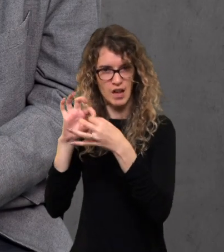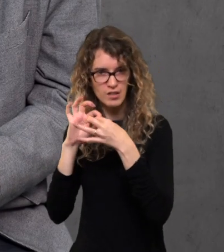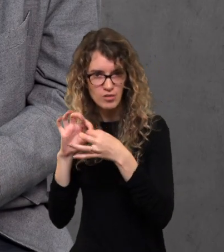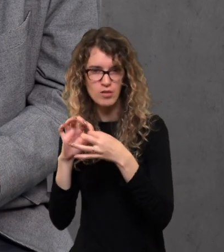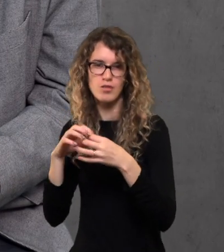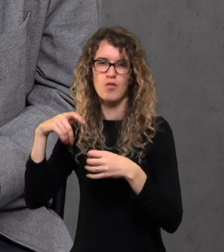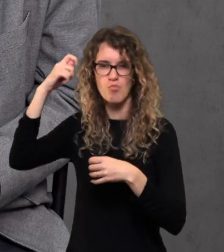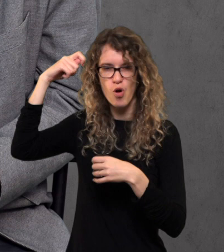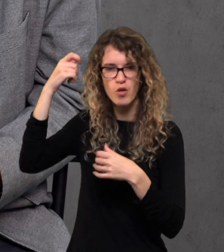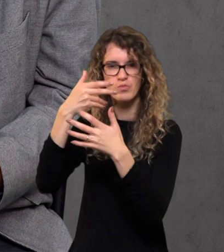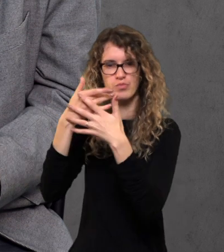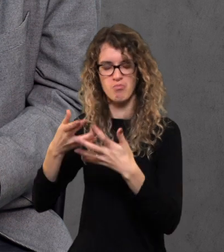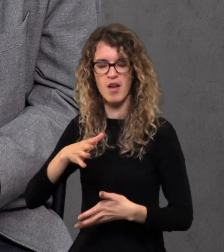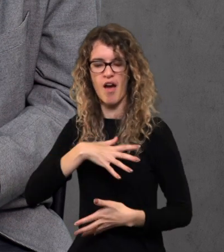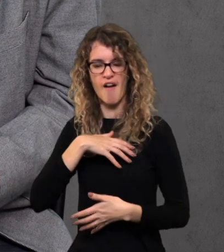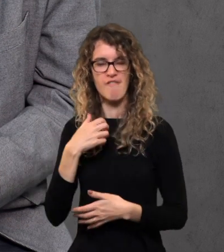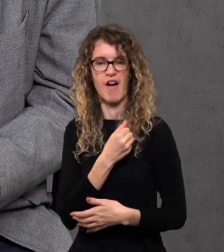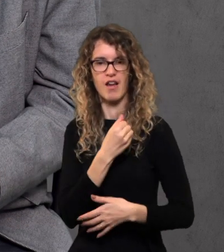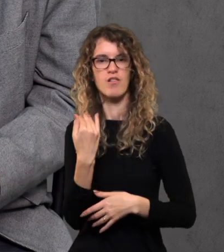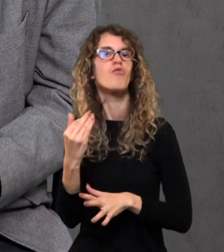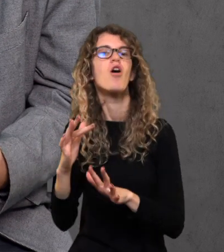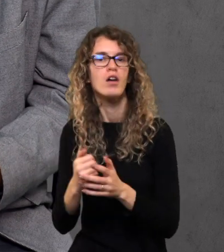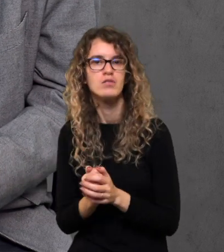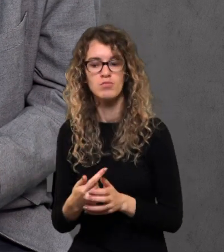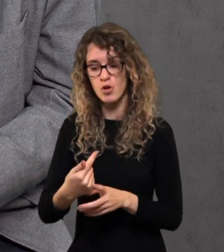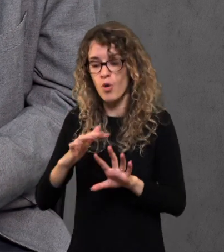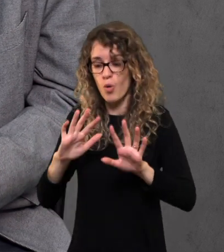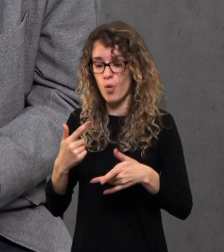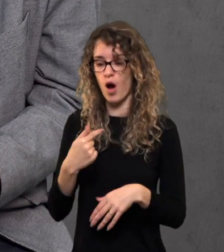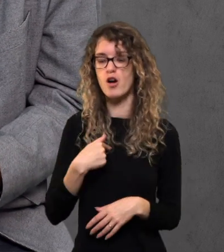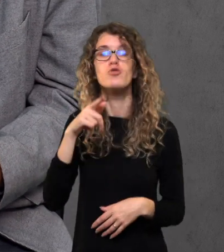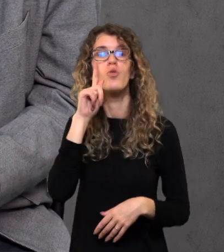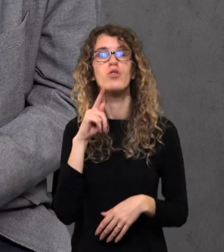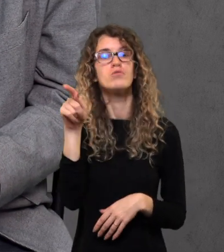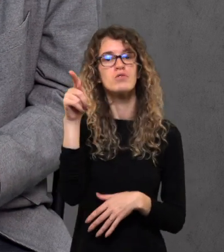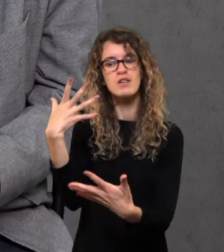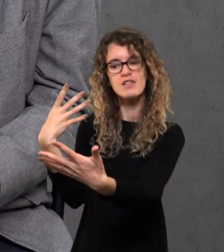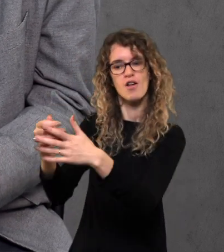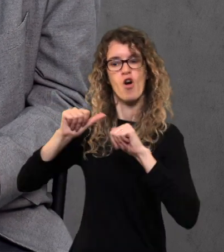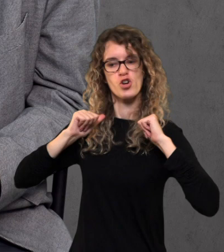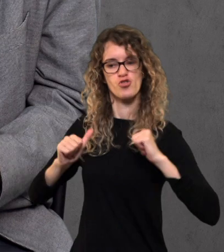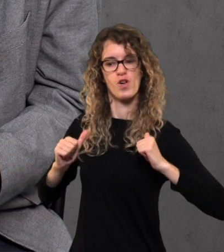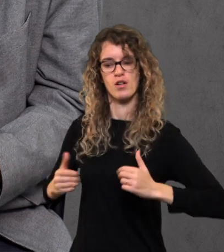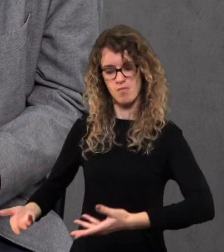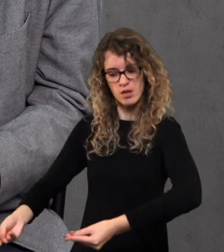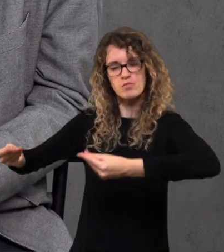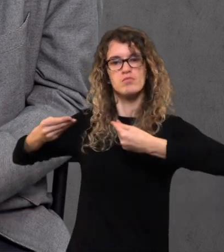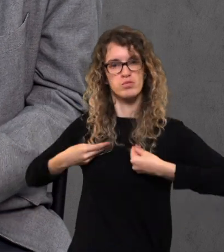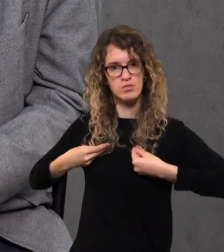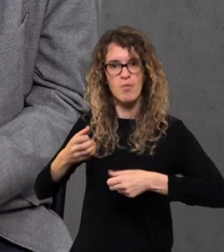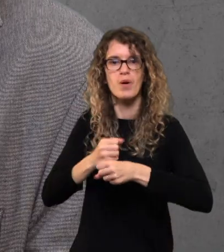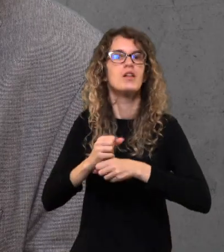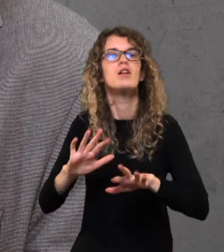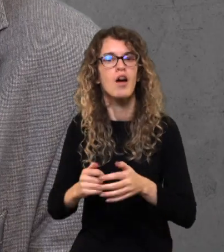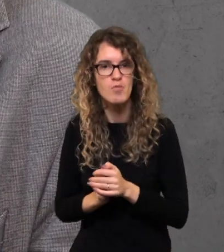tartudiniuose santykiuose, ir politikos mokslas, ir karybos mokslas yra pasakymas paprastai. Jeigu aš noriu, kad jūs padaryt, nu, atiduotumėte savo švarką